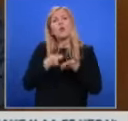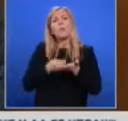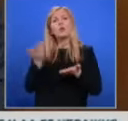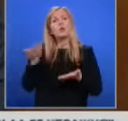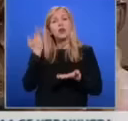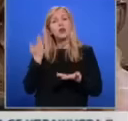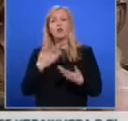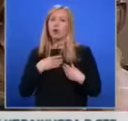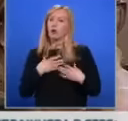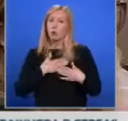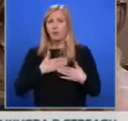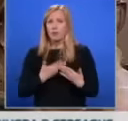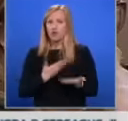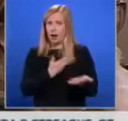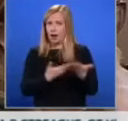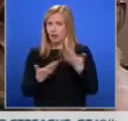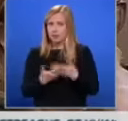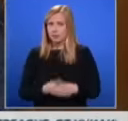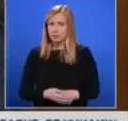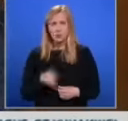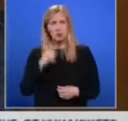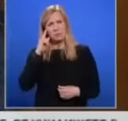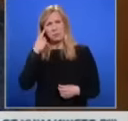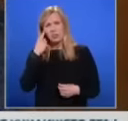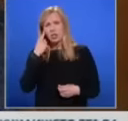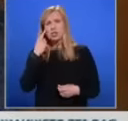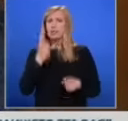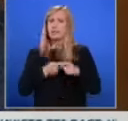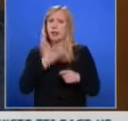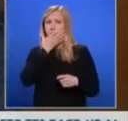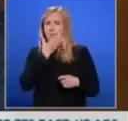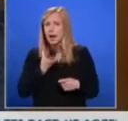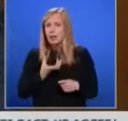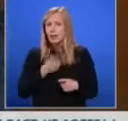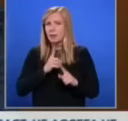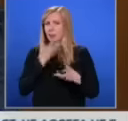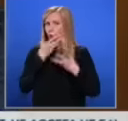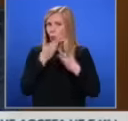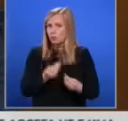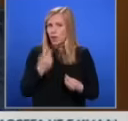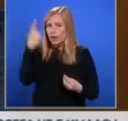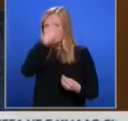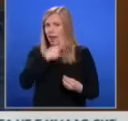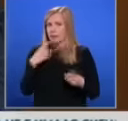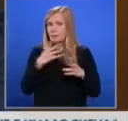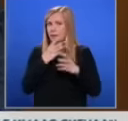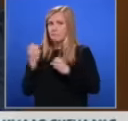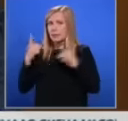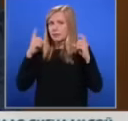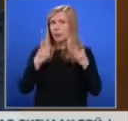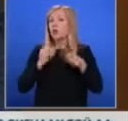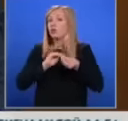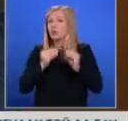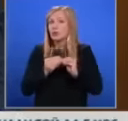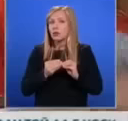афинитет към ръцете. Той може би си мисли, че като е пуснал брада, нема да го разпознаят на снимката без брада, когато целува.